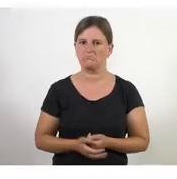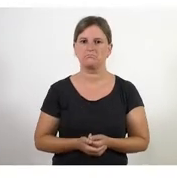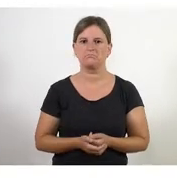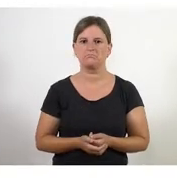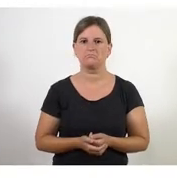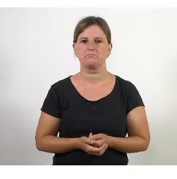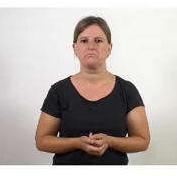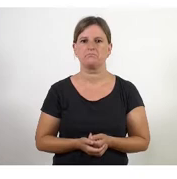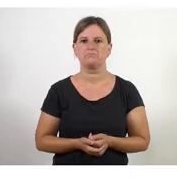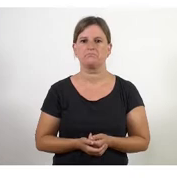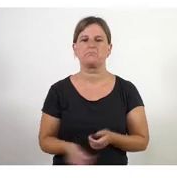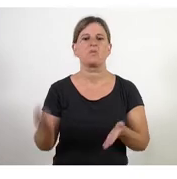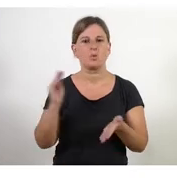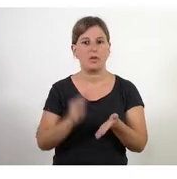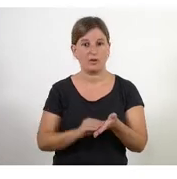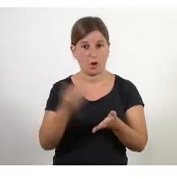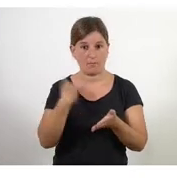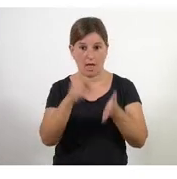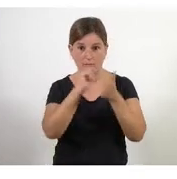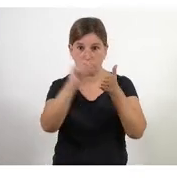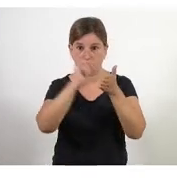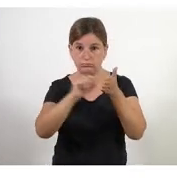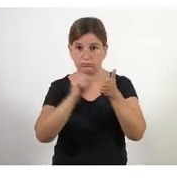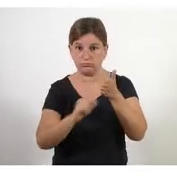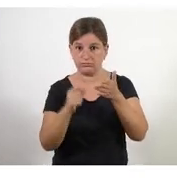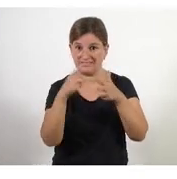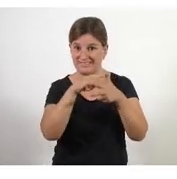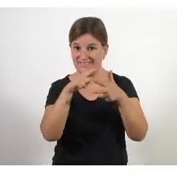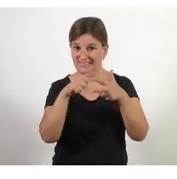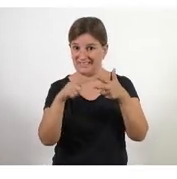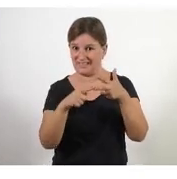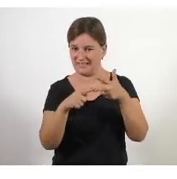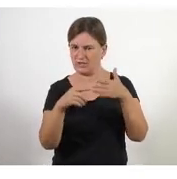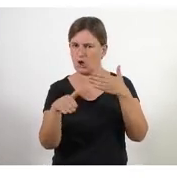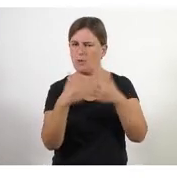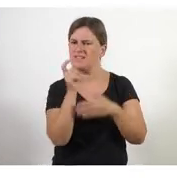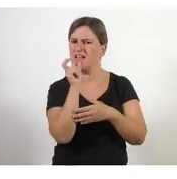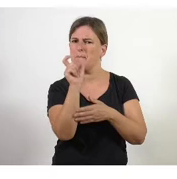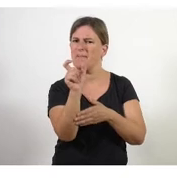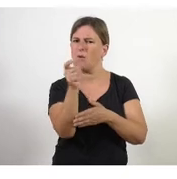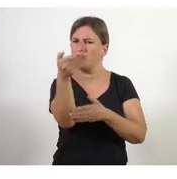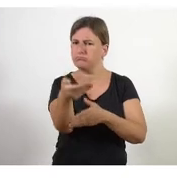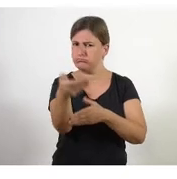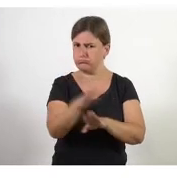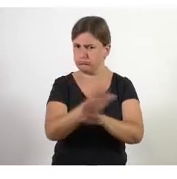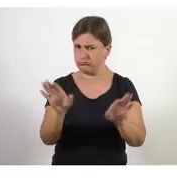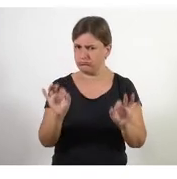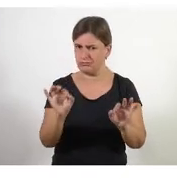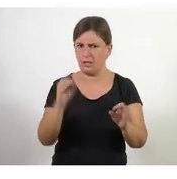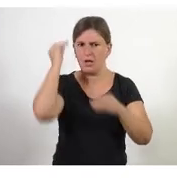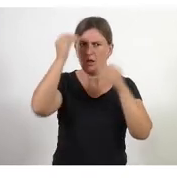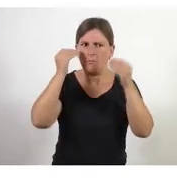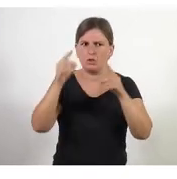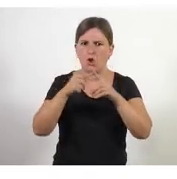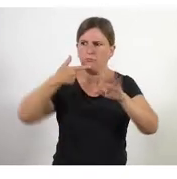tornem ja t'has apuntat aquestes 3 cosetes poden ser només paraules clau el que tu consideris no cal potser